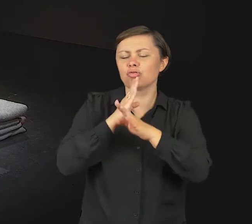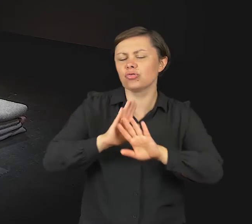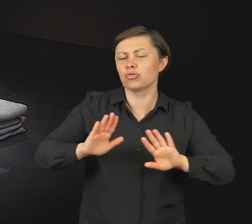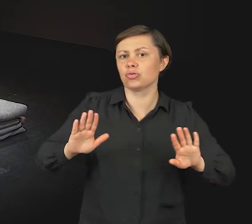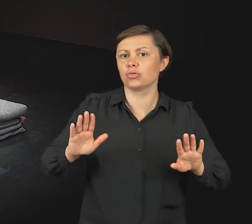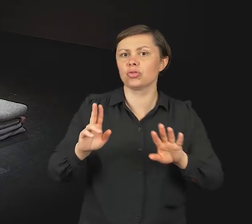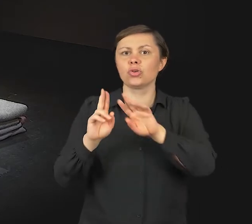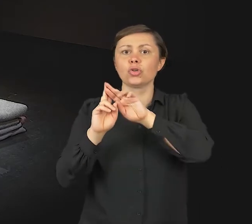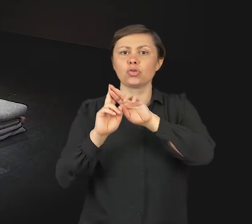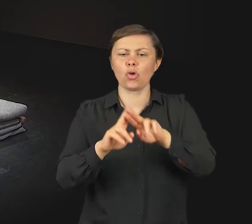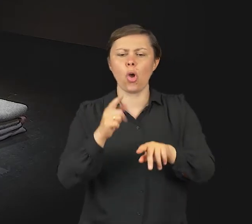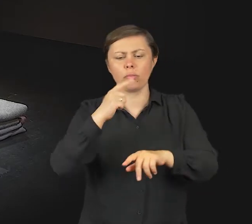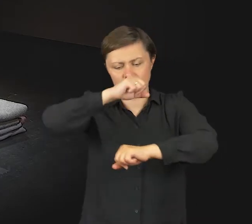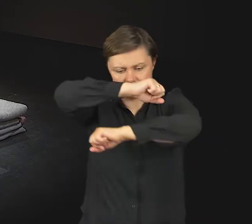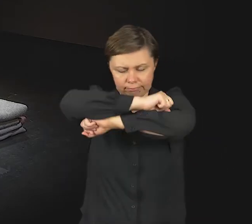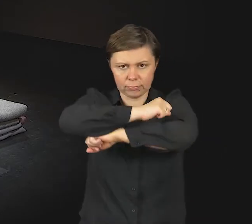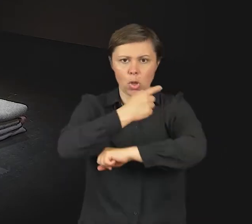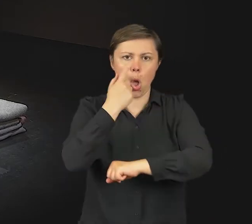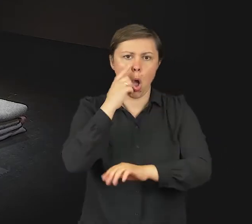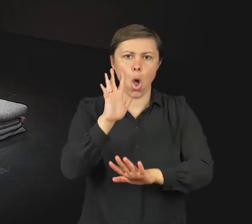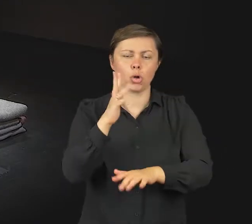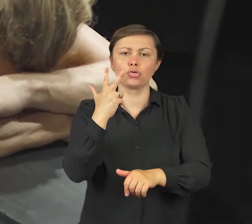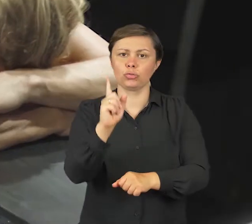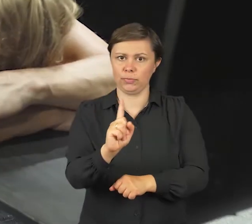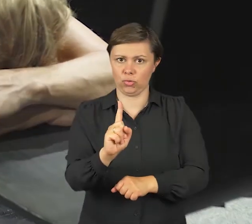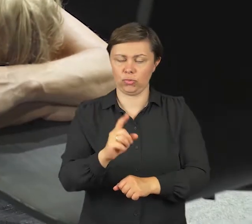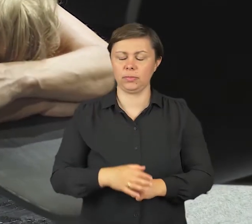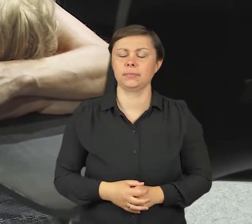Zostaniesz w tej pozycji minimum 3 minuty.